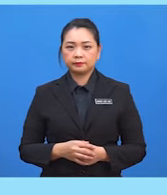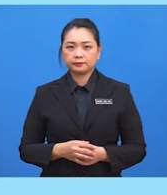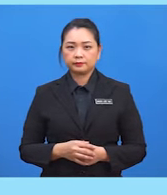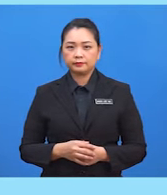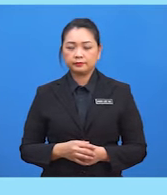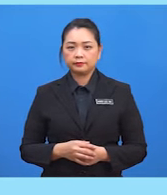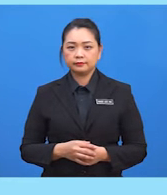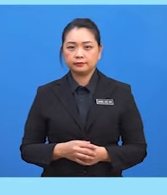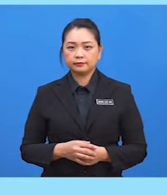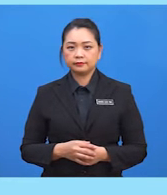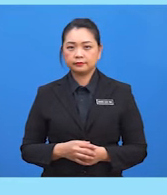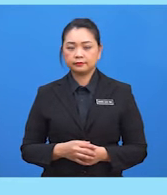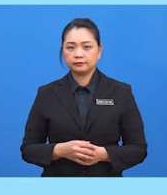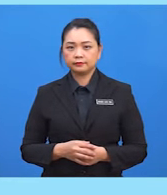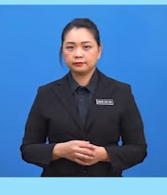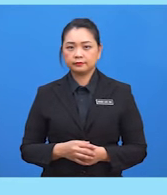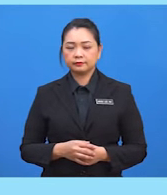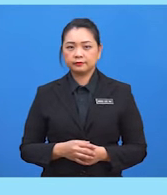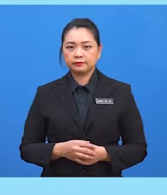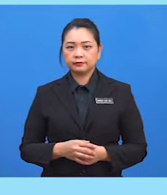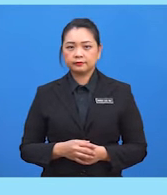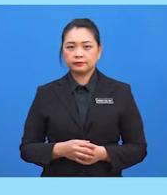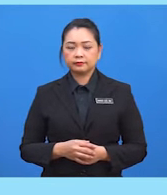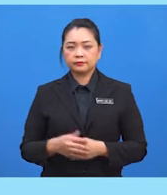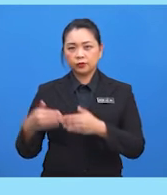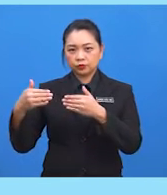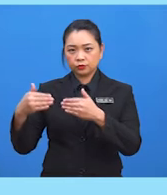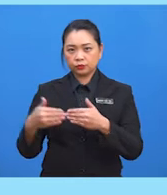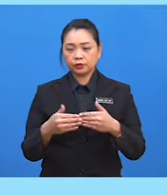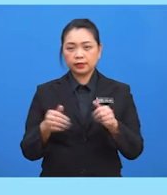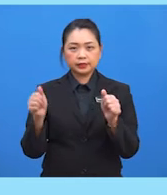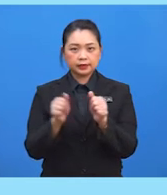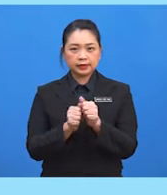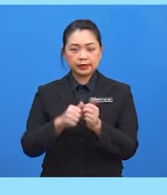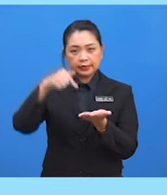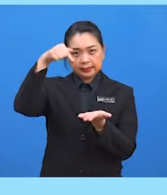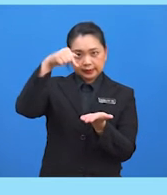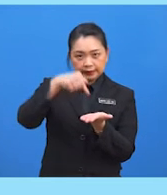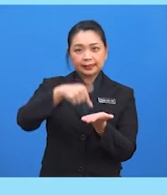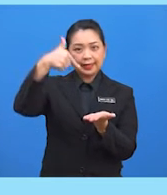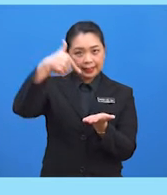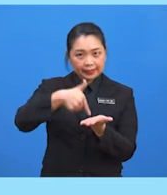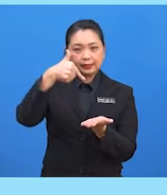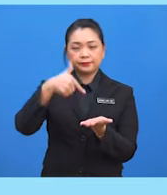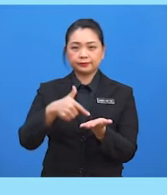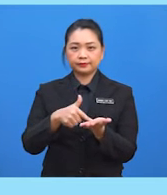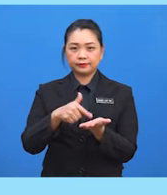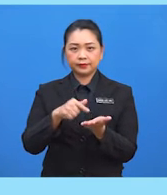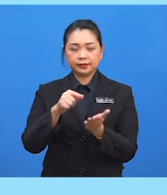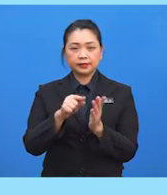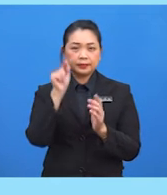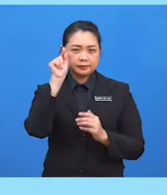darjah. Kita teruskan dengan menekan kekunci simbol darjah dan minit.